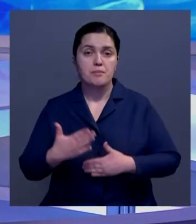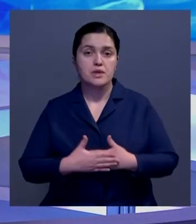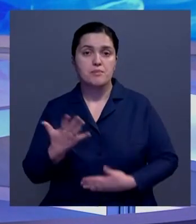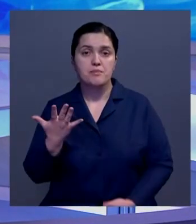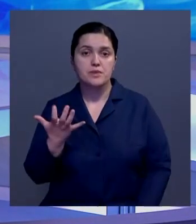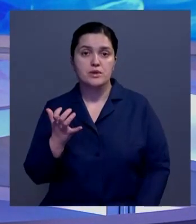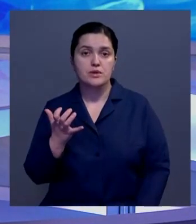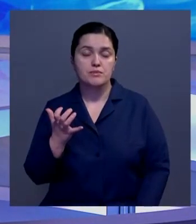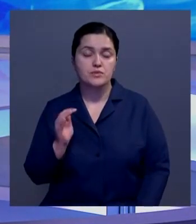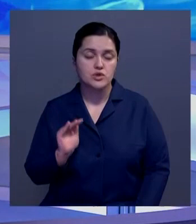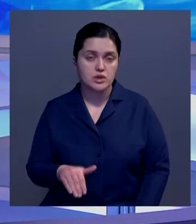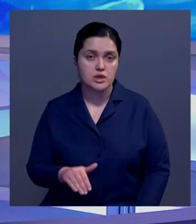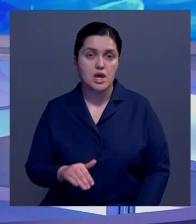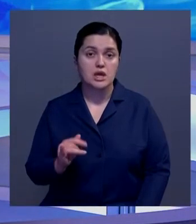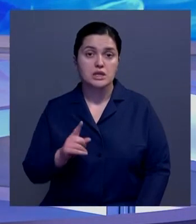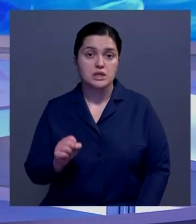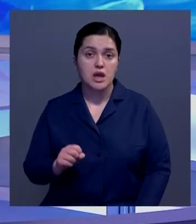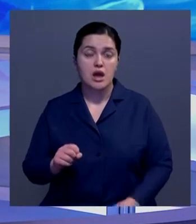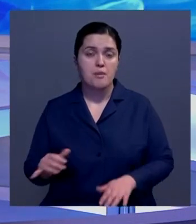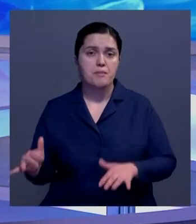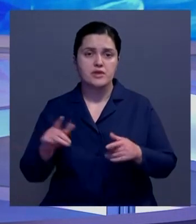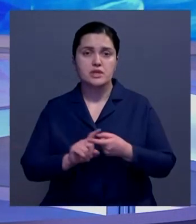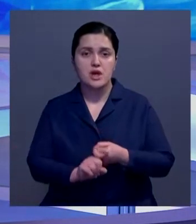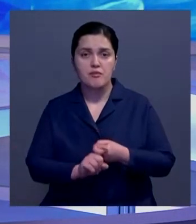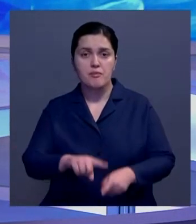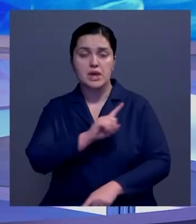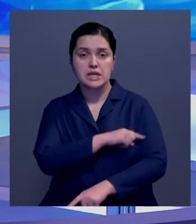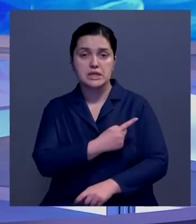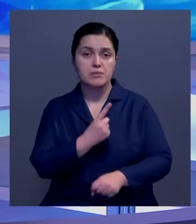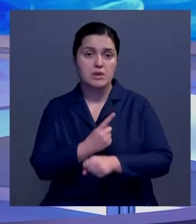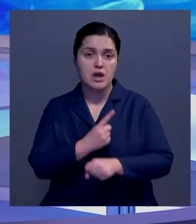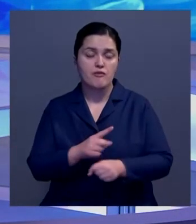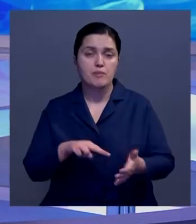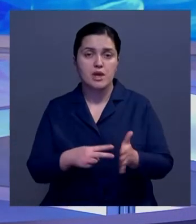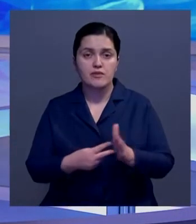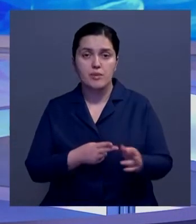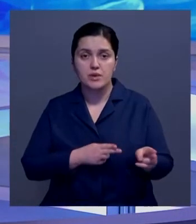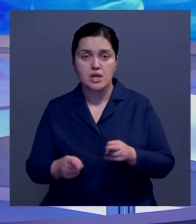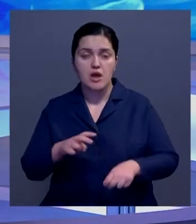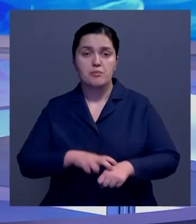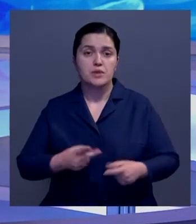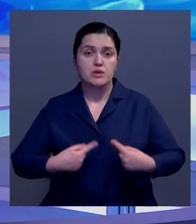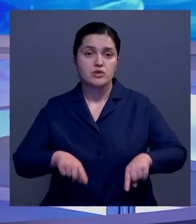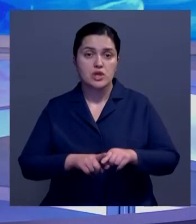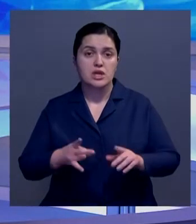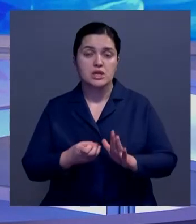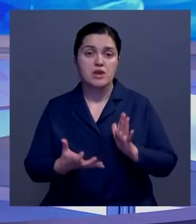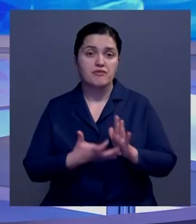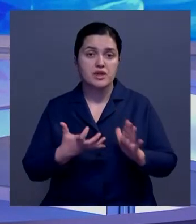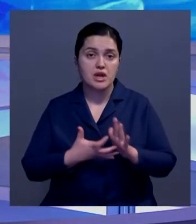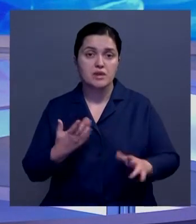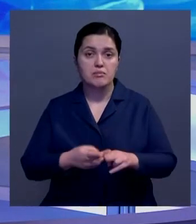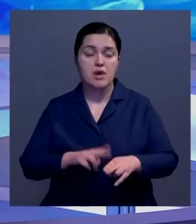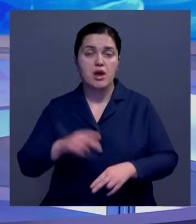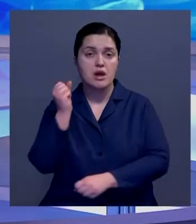почти полмиллиона. Из-за большого наплыва инфицированных в больницах запретили все плановые операции. В медучреждениях не